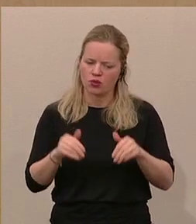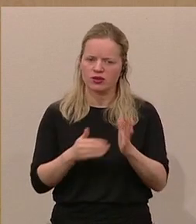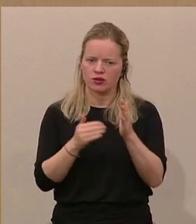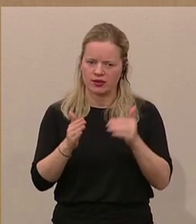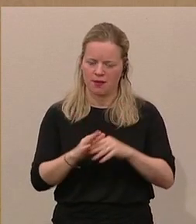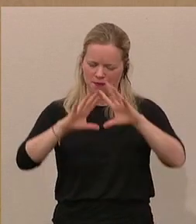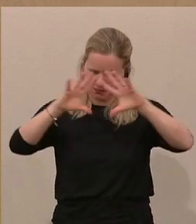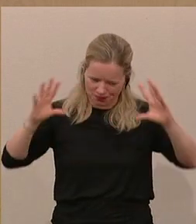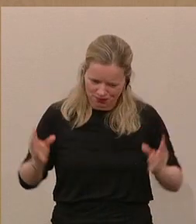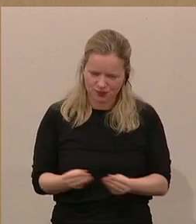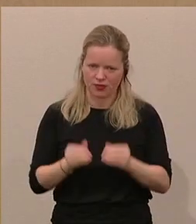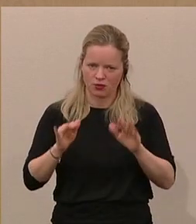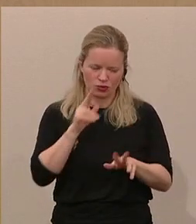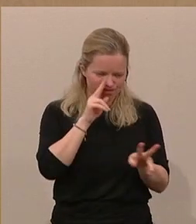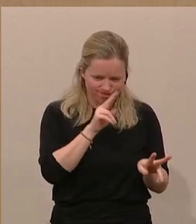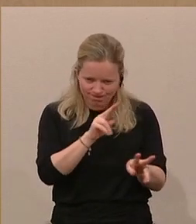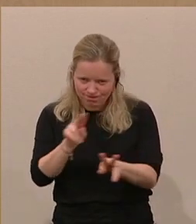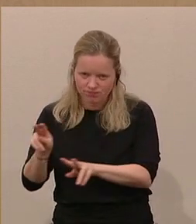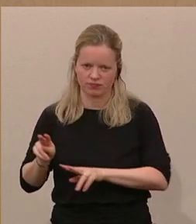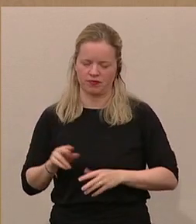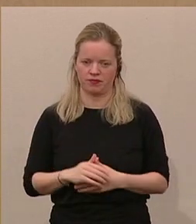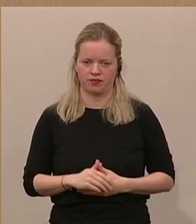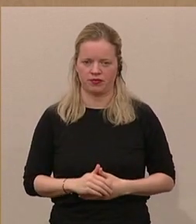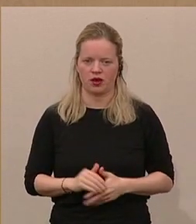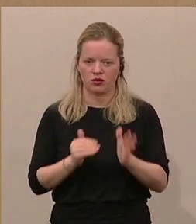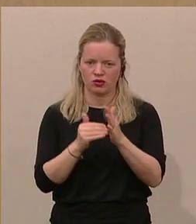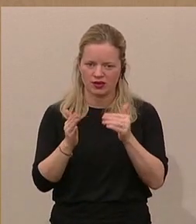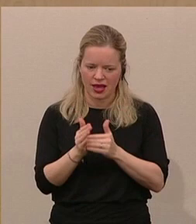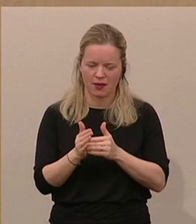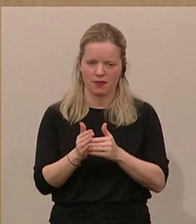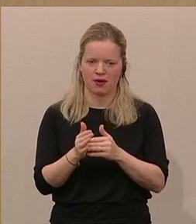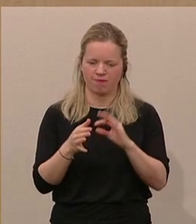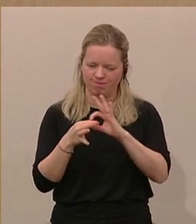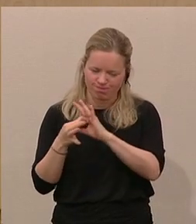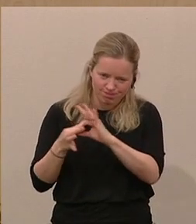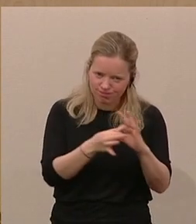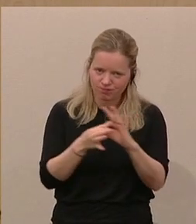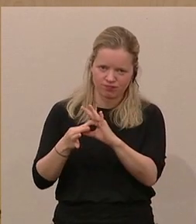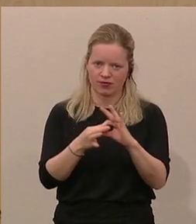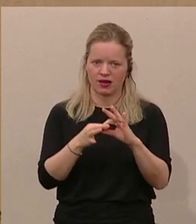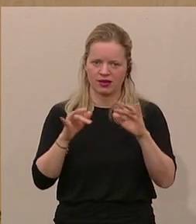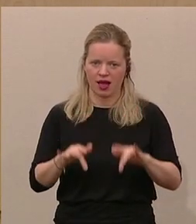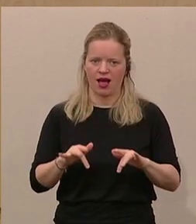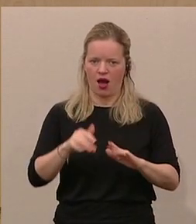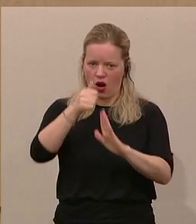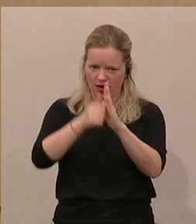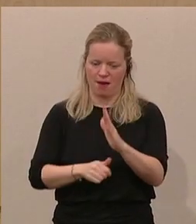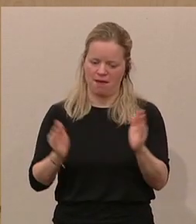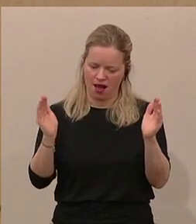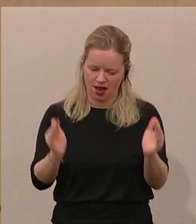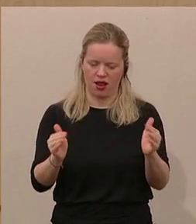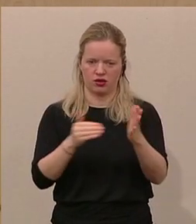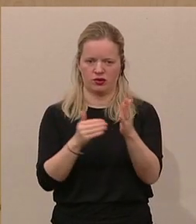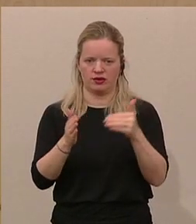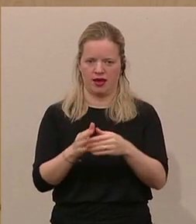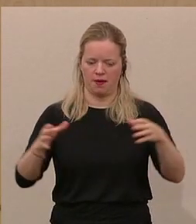ganzheitlich sehen, als eine untrennbar miteinander verwobene funktionelle Einheit. Eine